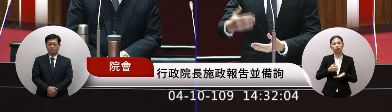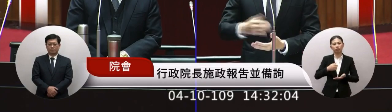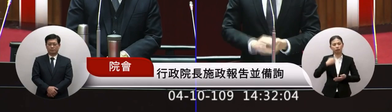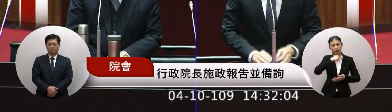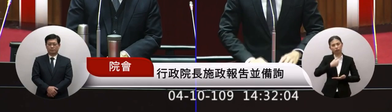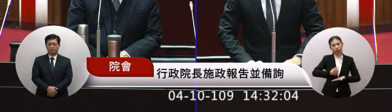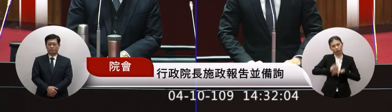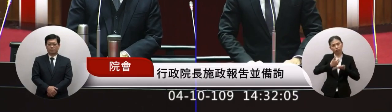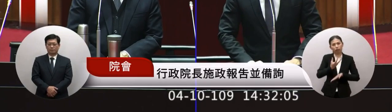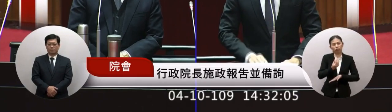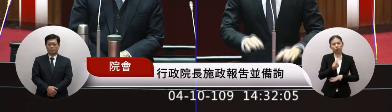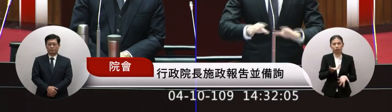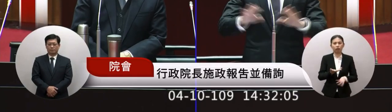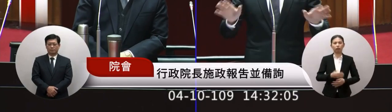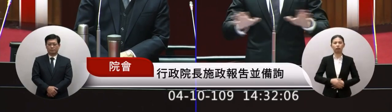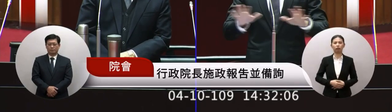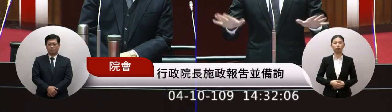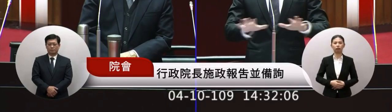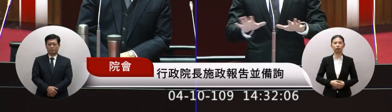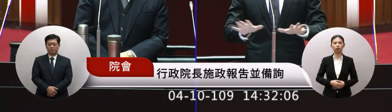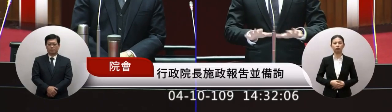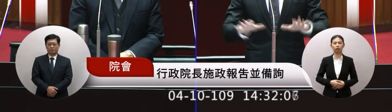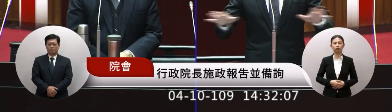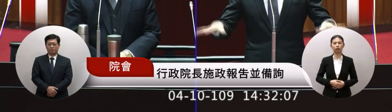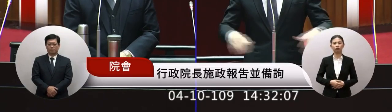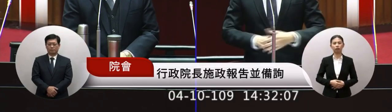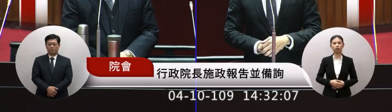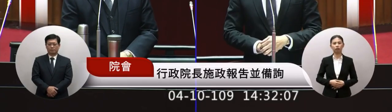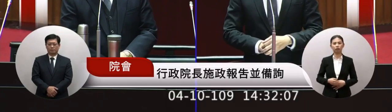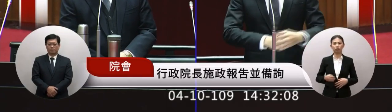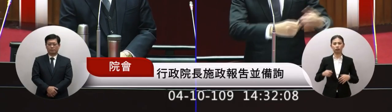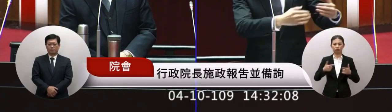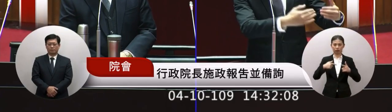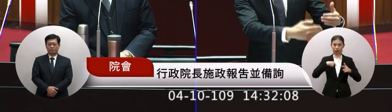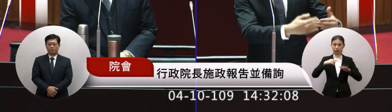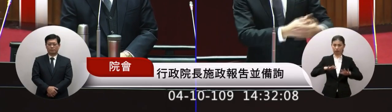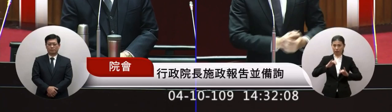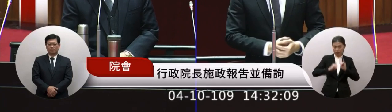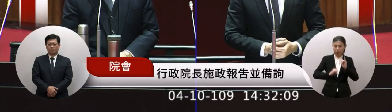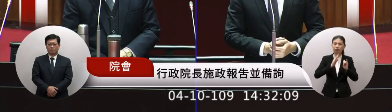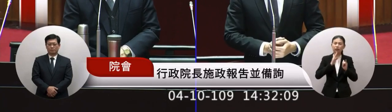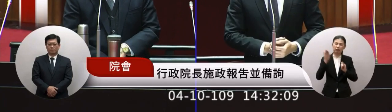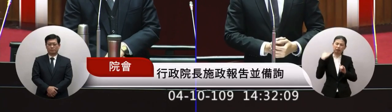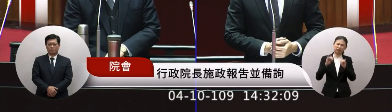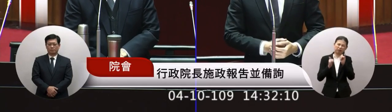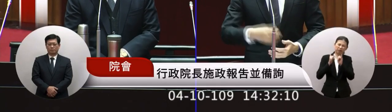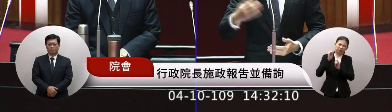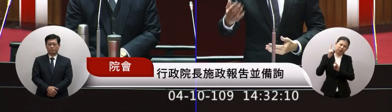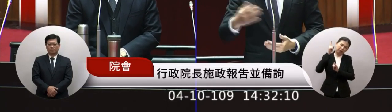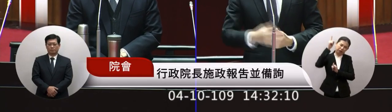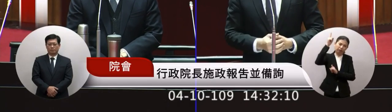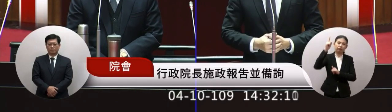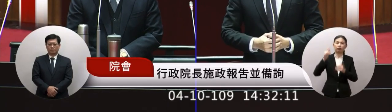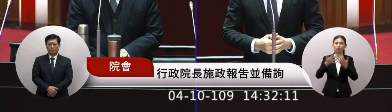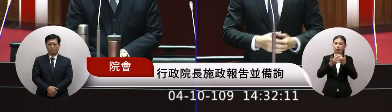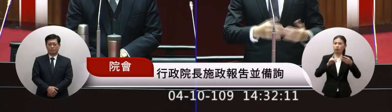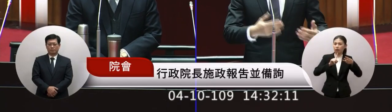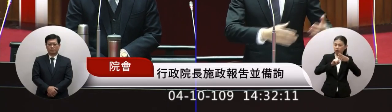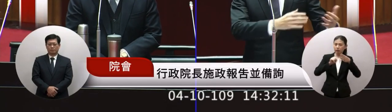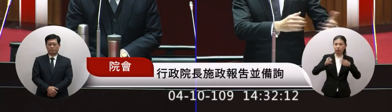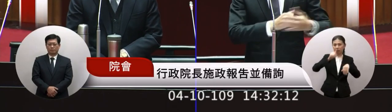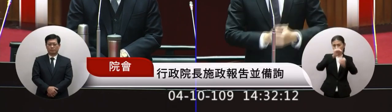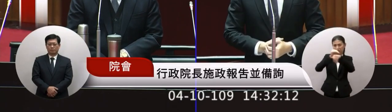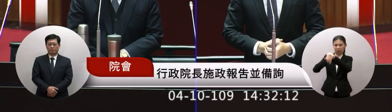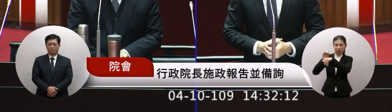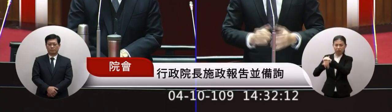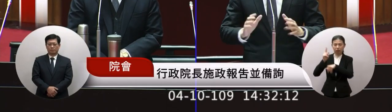台灣成為台灣所以說這很多的我們不是說只有這台過去我們很多的民主前輩包括議長包括